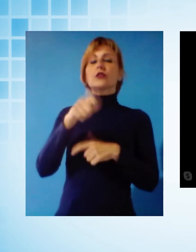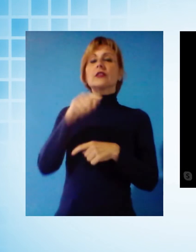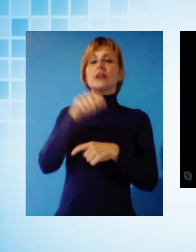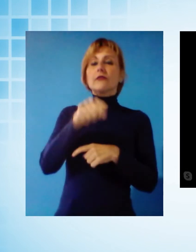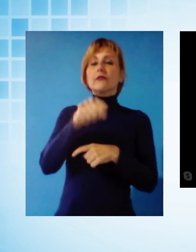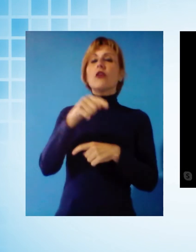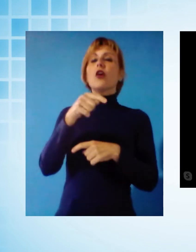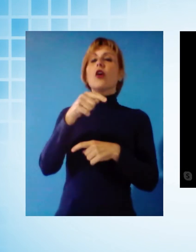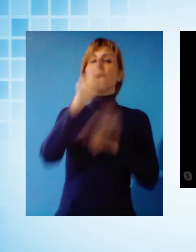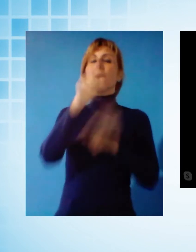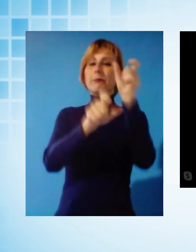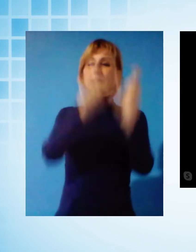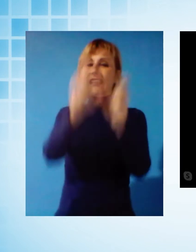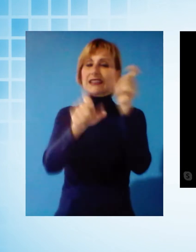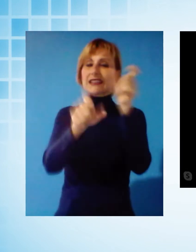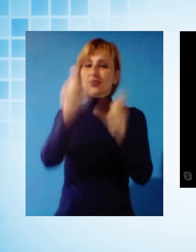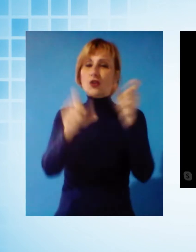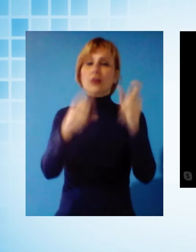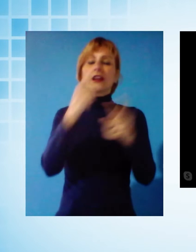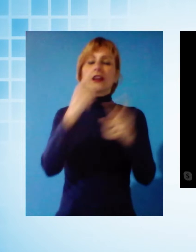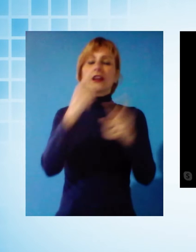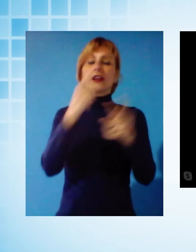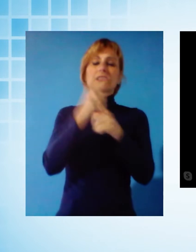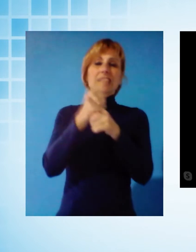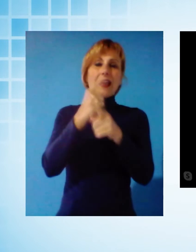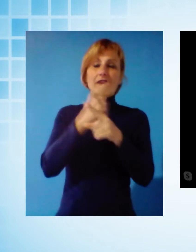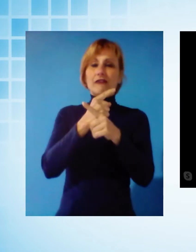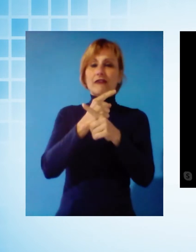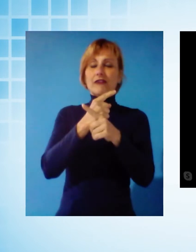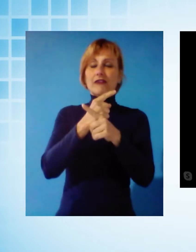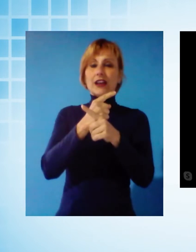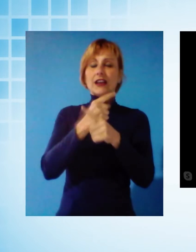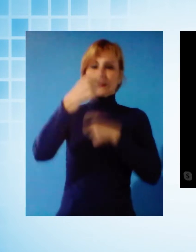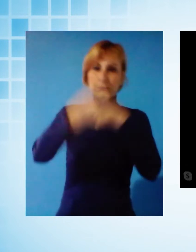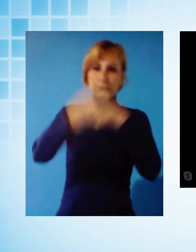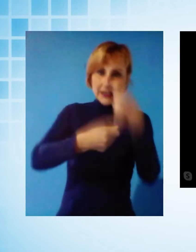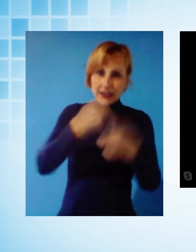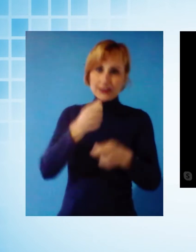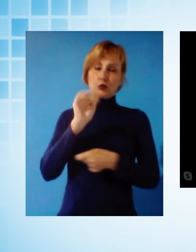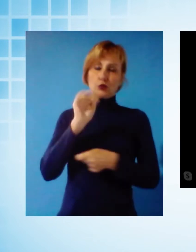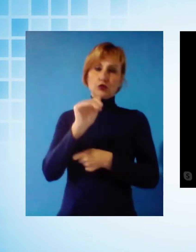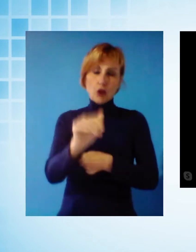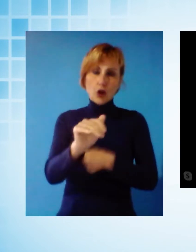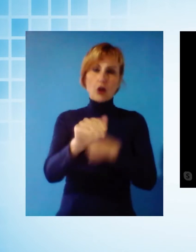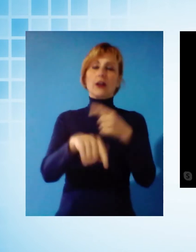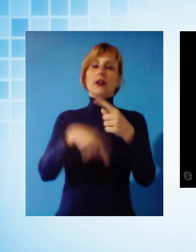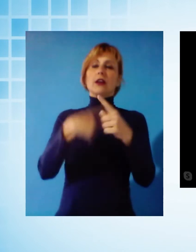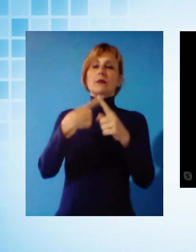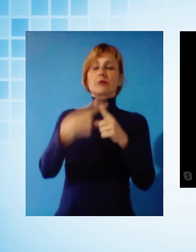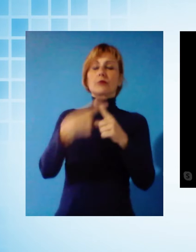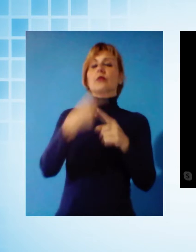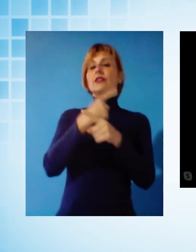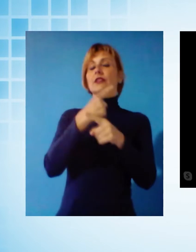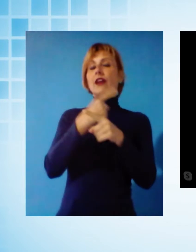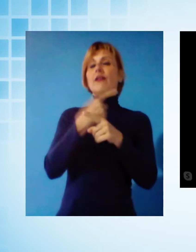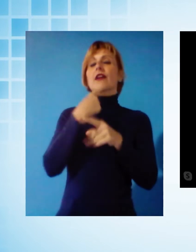la gente poi in qualche maniera deve fare i conti con la spesa di tutti i giorni, ma anche col pagare poi i fornitori,